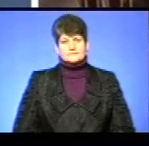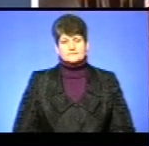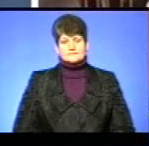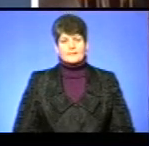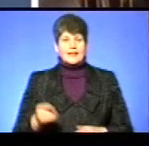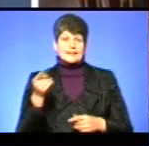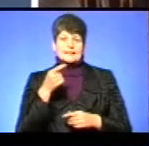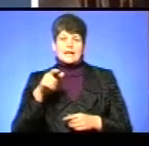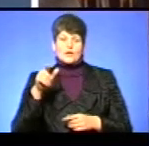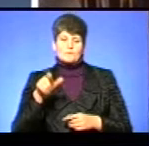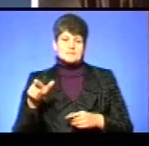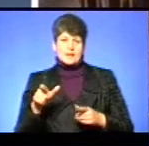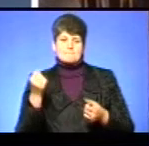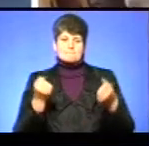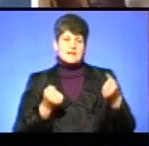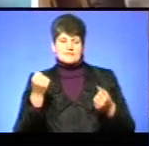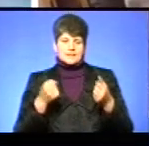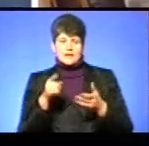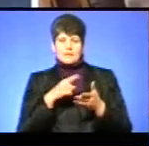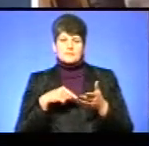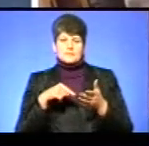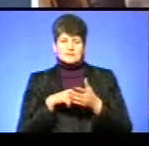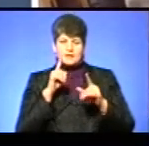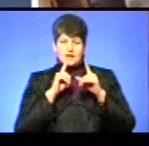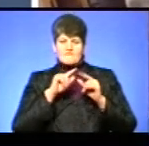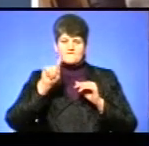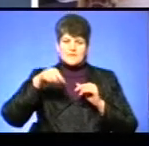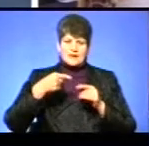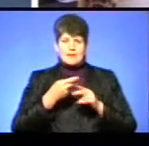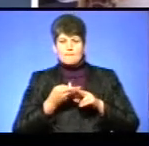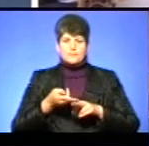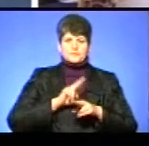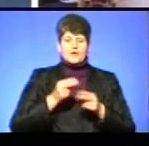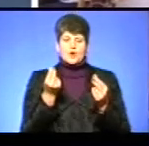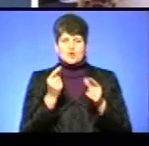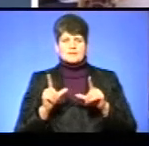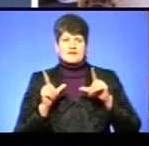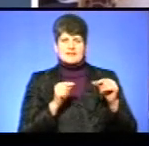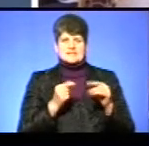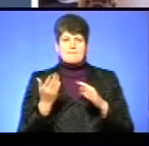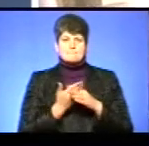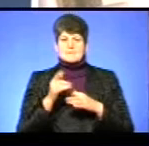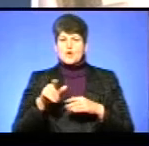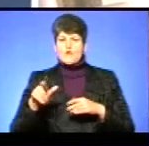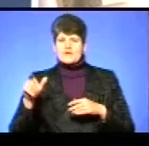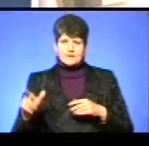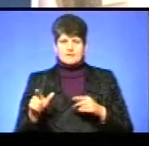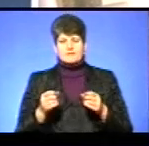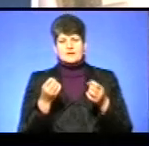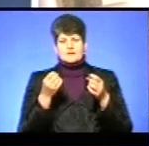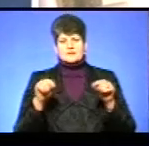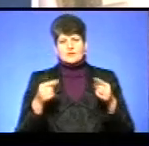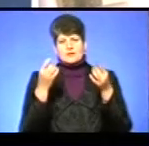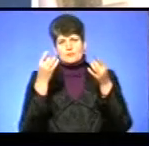Тернопільські перевізники на засіданні міськради вимагали компенсувати гроші за перевезення пільговиків і створити просту формулу для